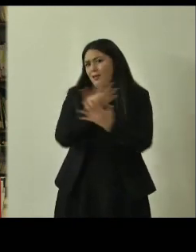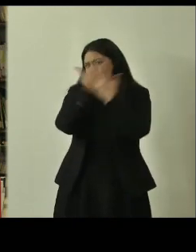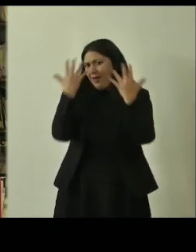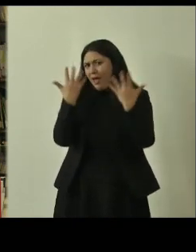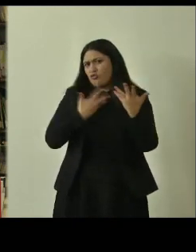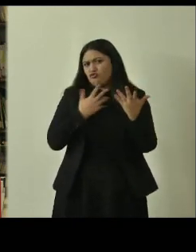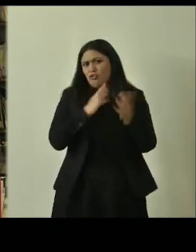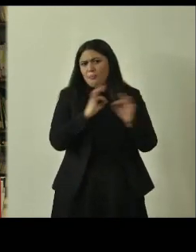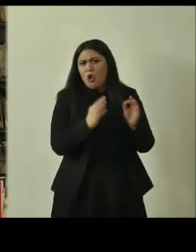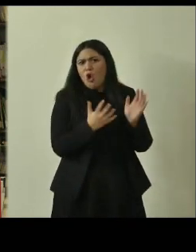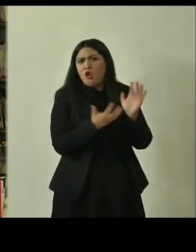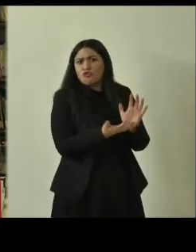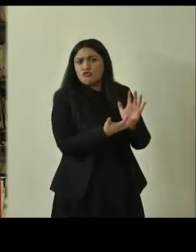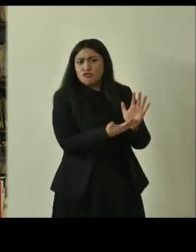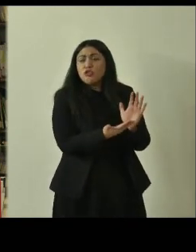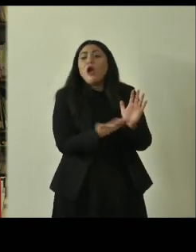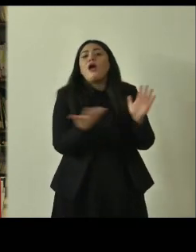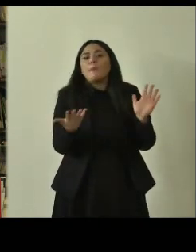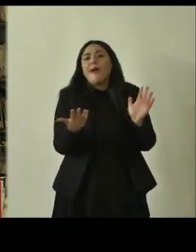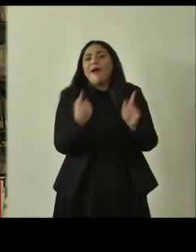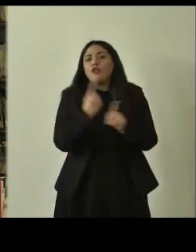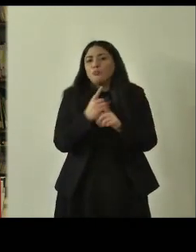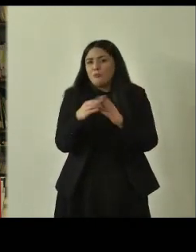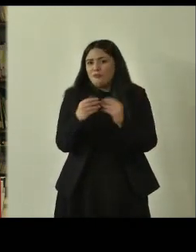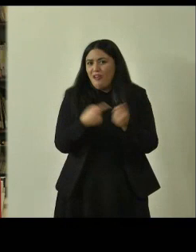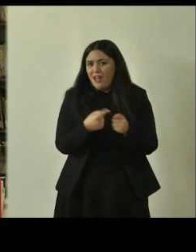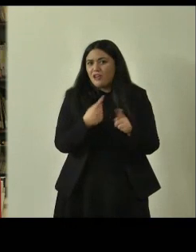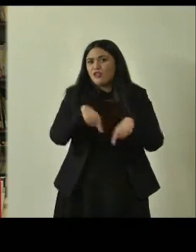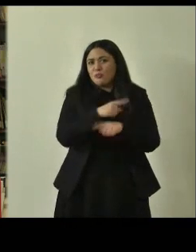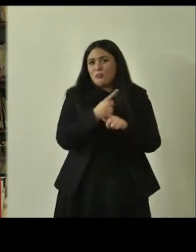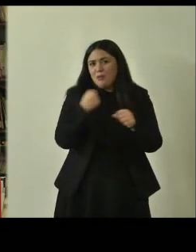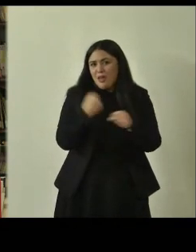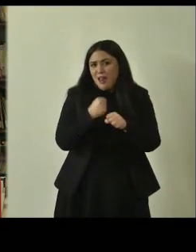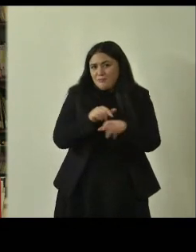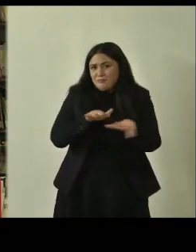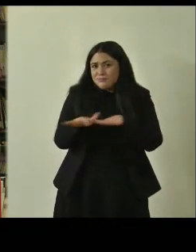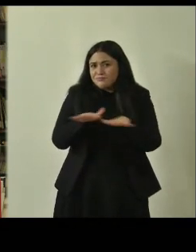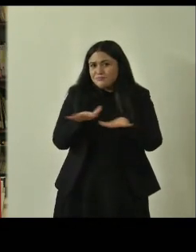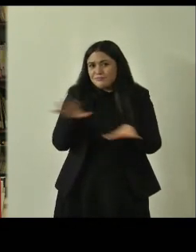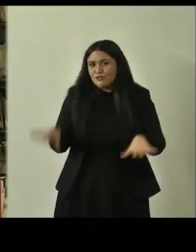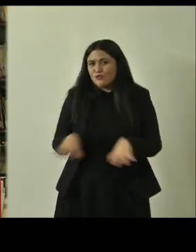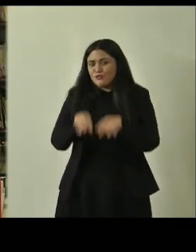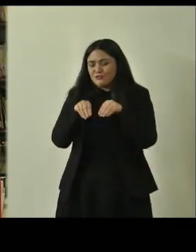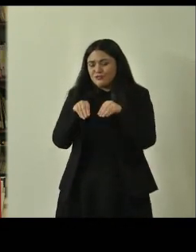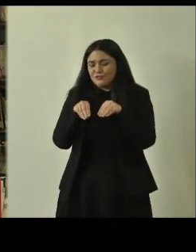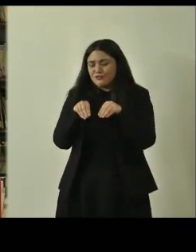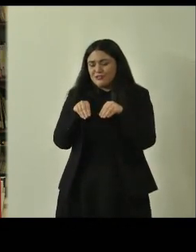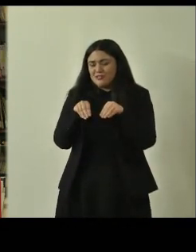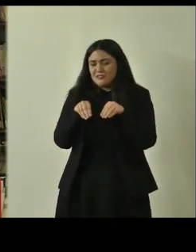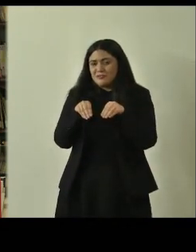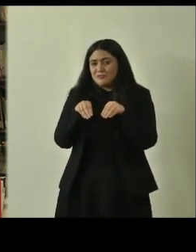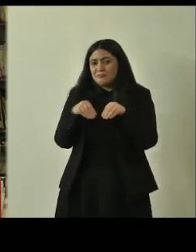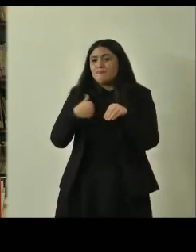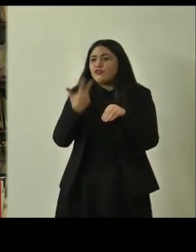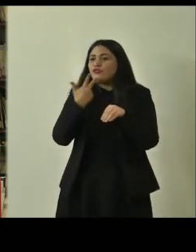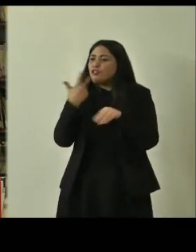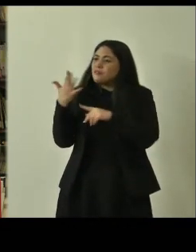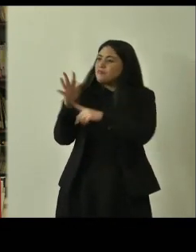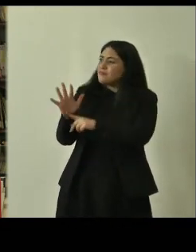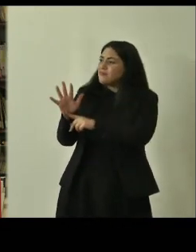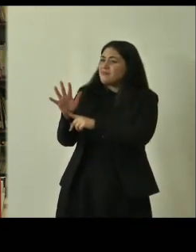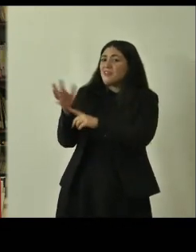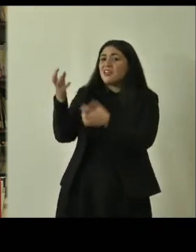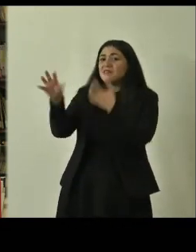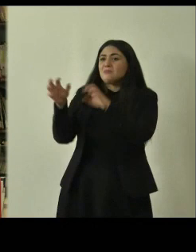attività non è l'unica che svolgiamo e quindi ci lavoriamo ma non a tempo pieno io volevo farvi vedere alcune